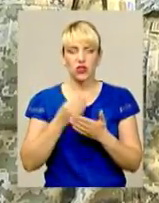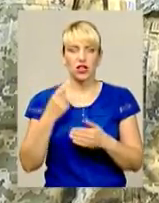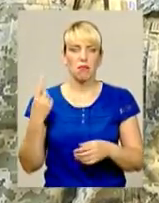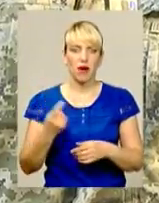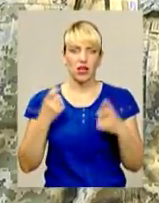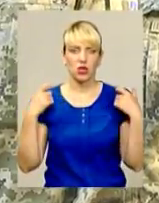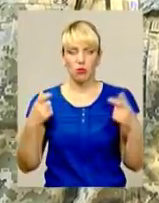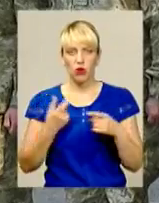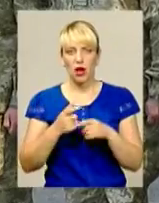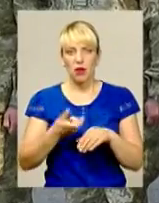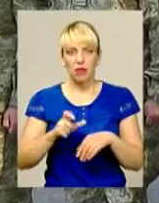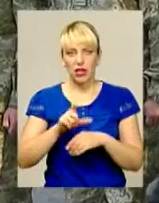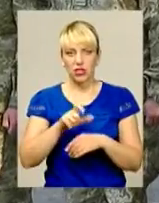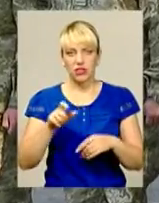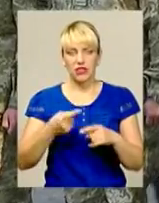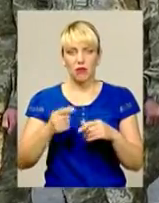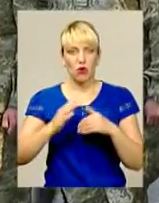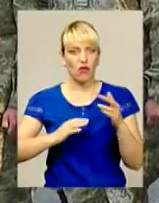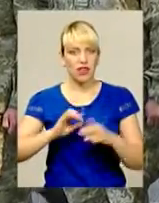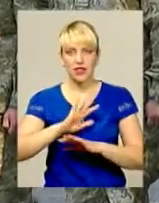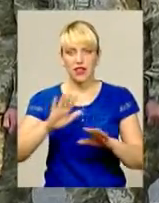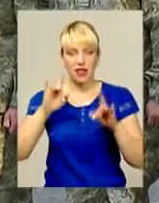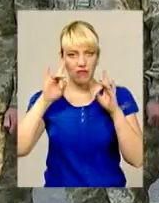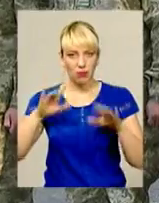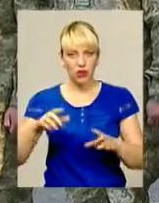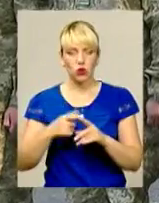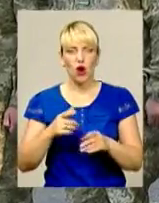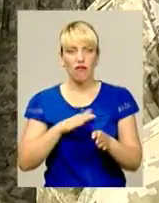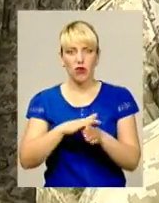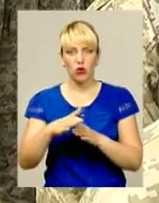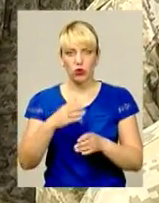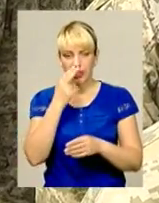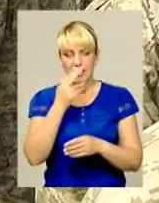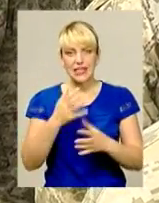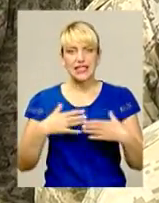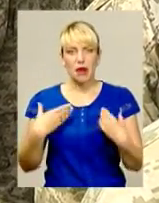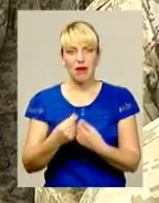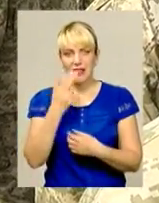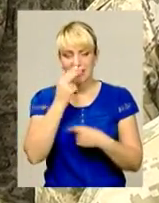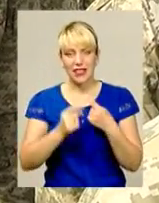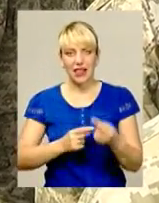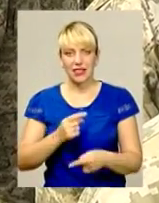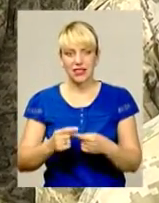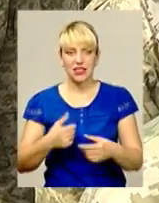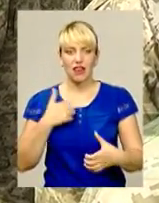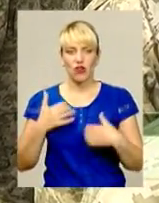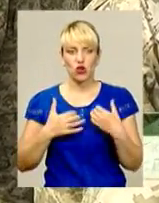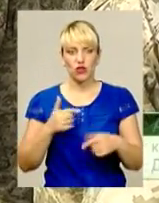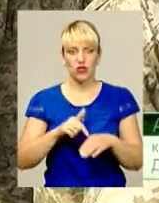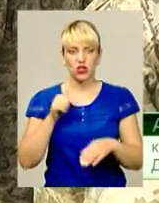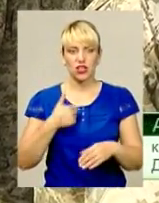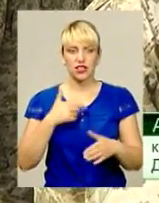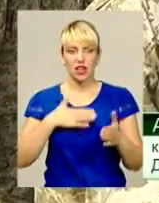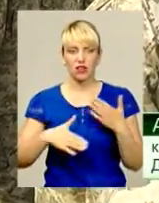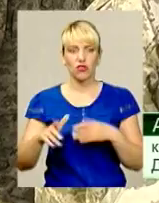Більшість з них у цій професії не випадково. Дотримують сімейні традиції. Хвилюючи відчуття, але я дуже задоволена, що це